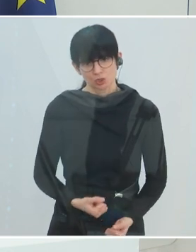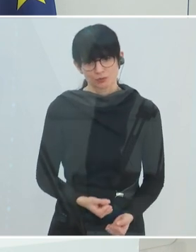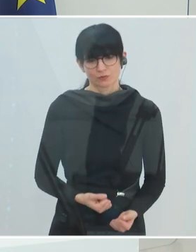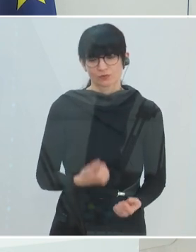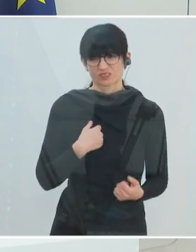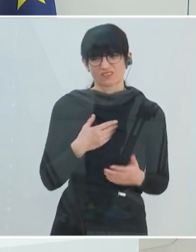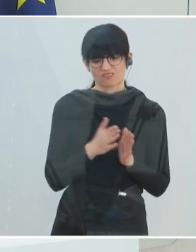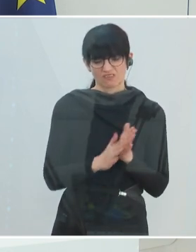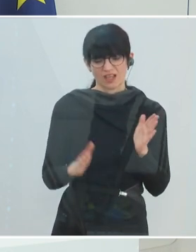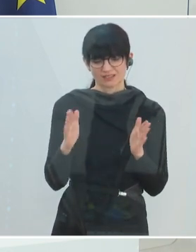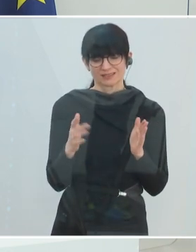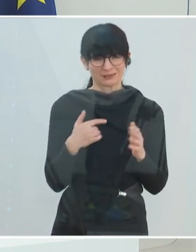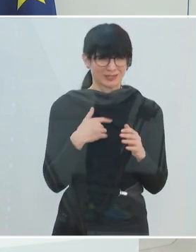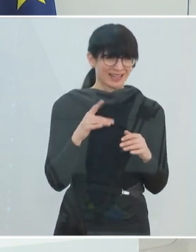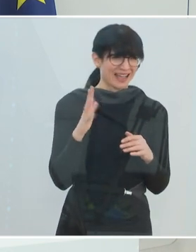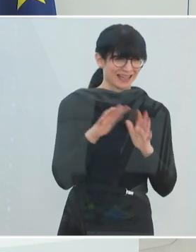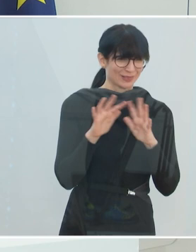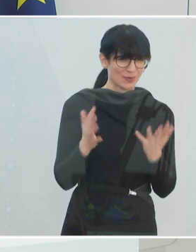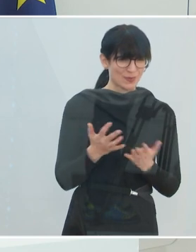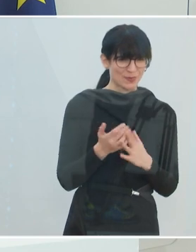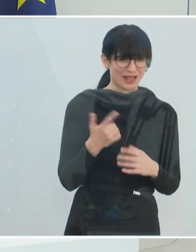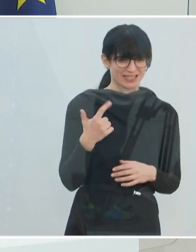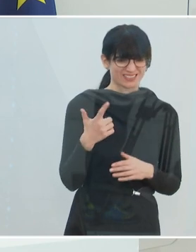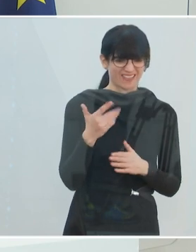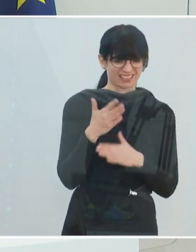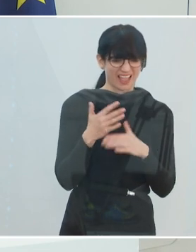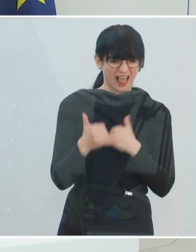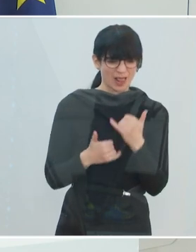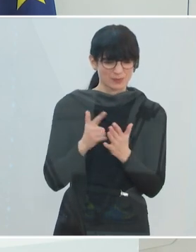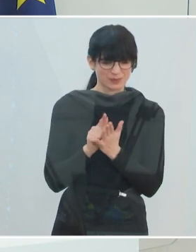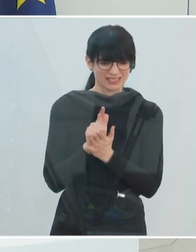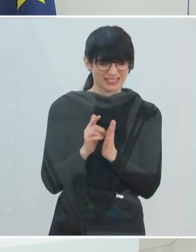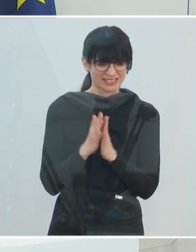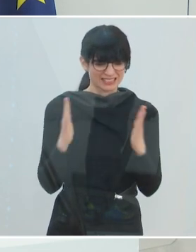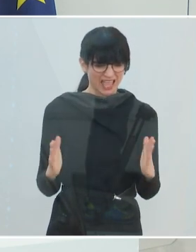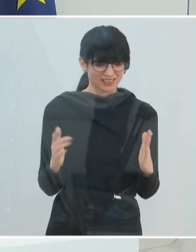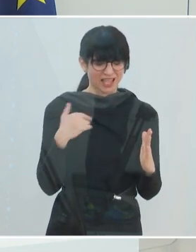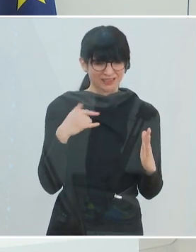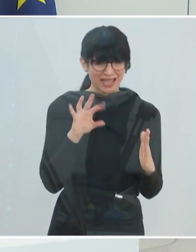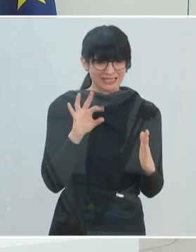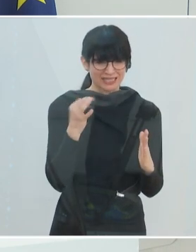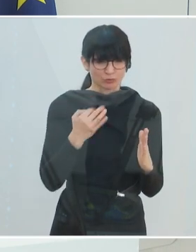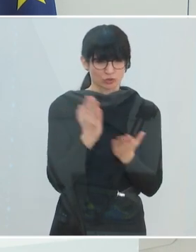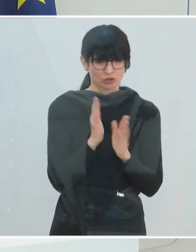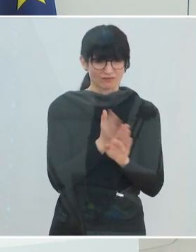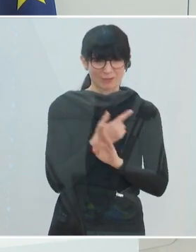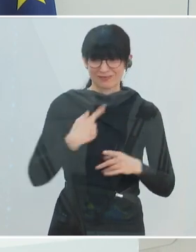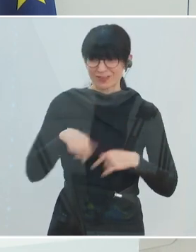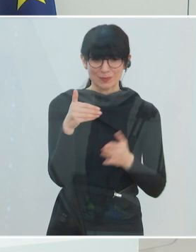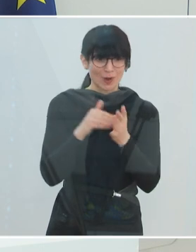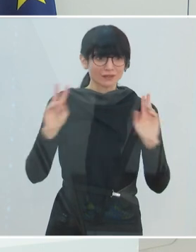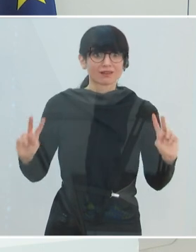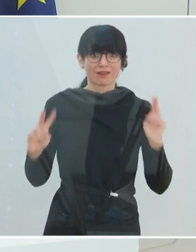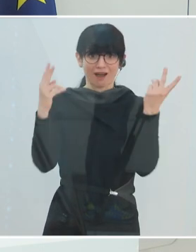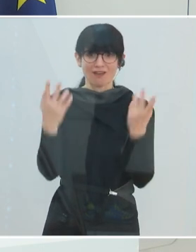Halbzeit, nach zehn Minuten ungefähr, da sind alle erschöpft, da brauchen wir Kraft. Und da müssen wir uns natürlich die Frage stellen, was